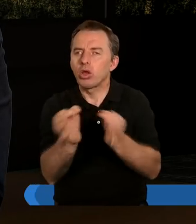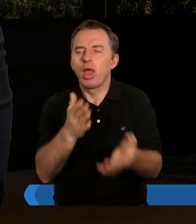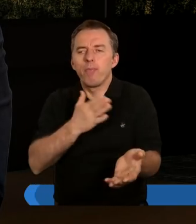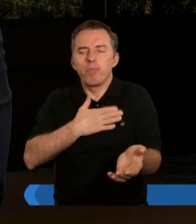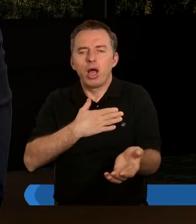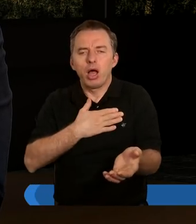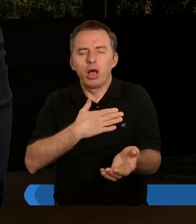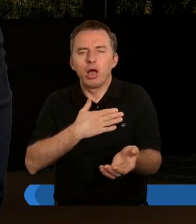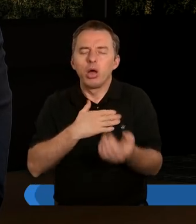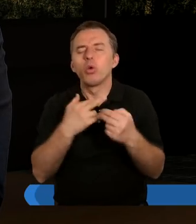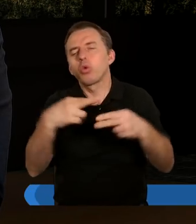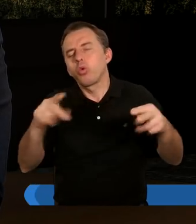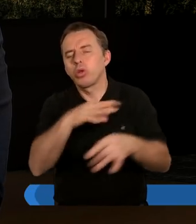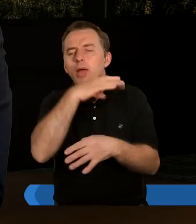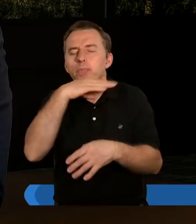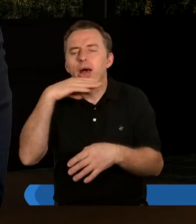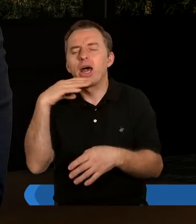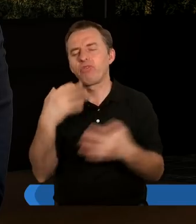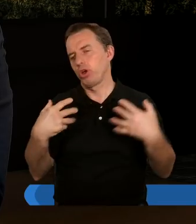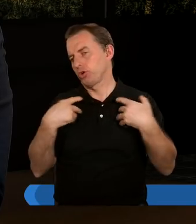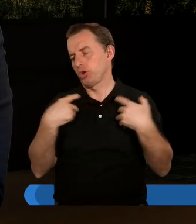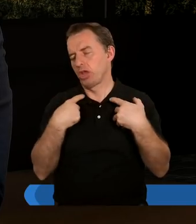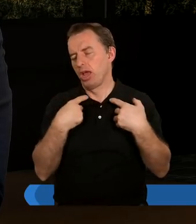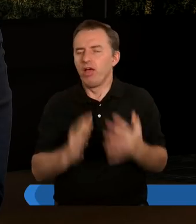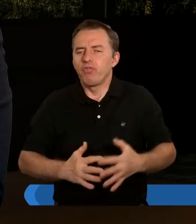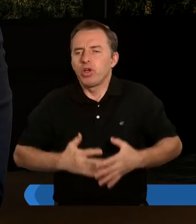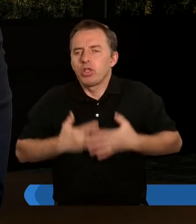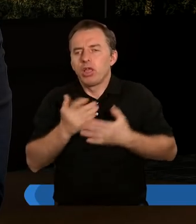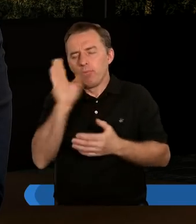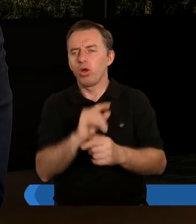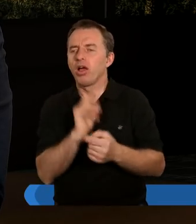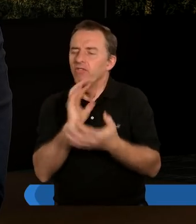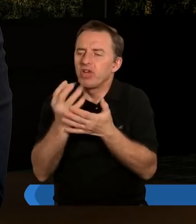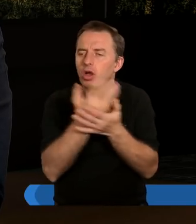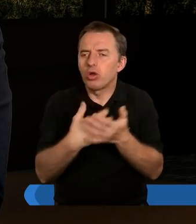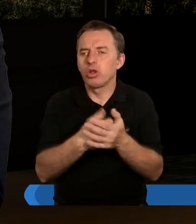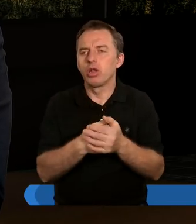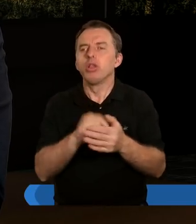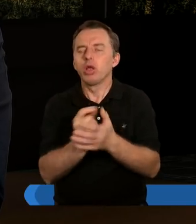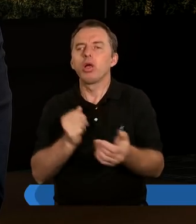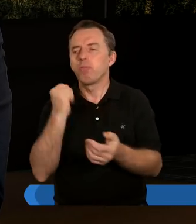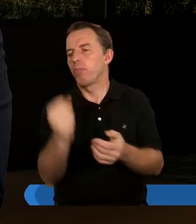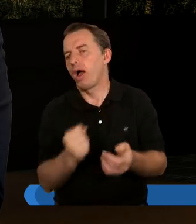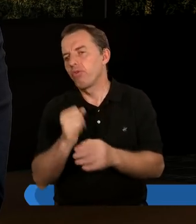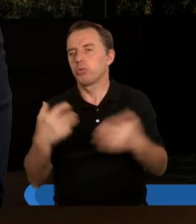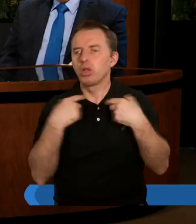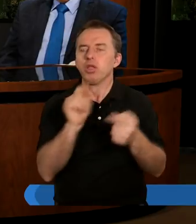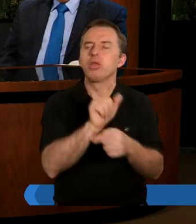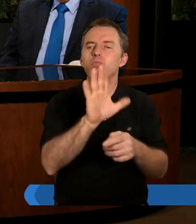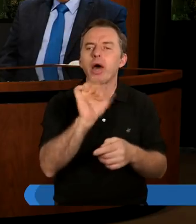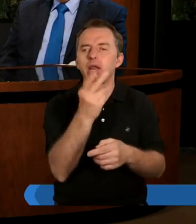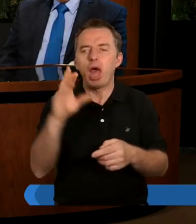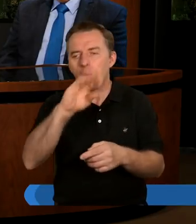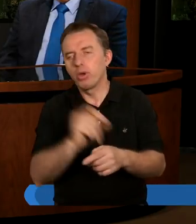ma złe zabarwienie w tym momencie, jak się dzieje, to wydaje mi się, że Pan Bóg wykorzystuje tą historię, żeby samego Pawła zmienić, żeby zmienić